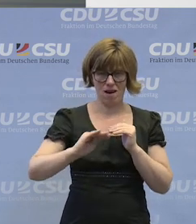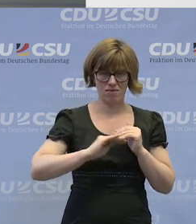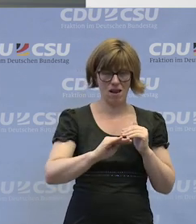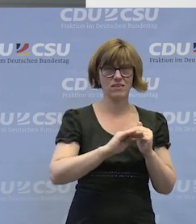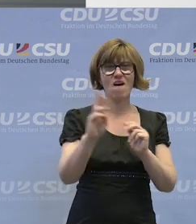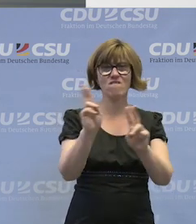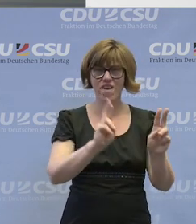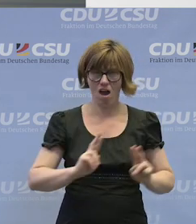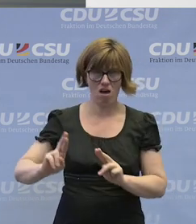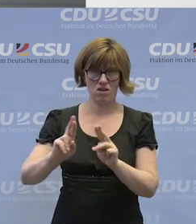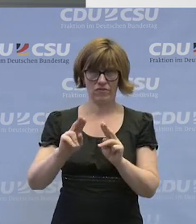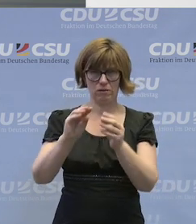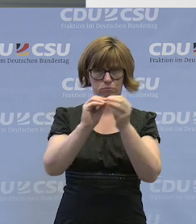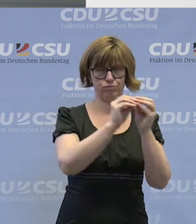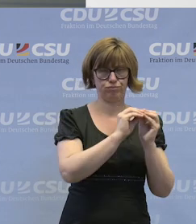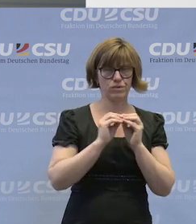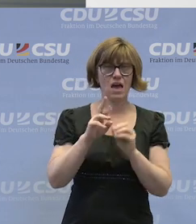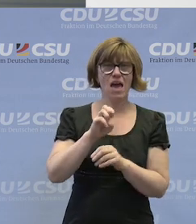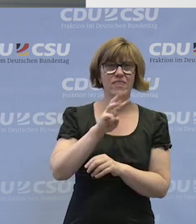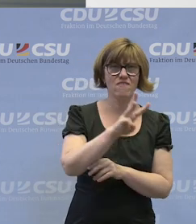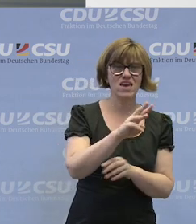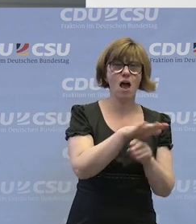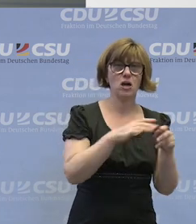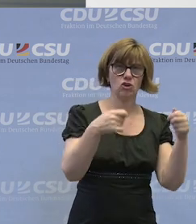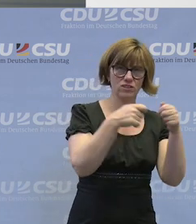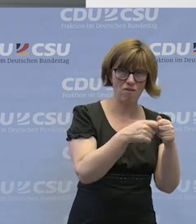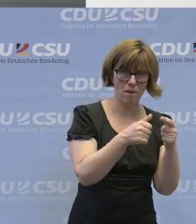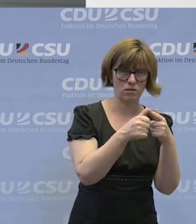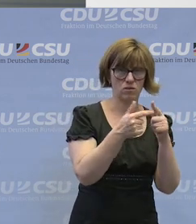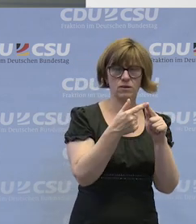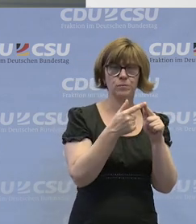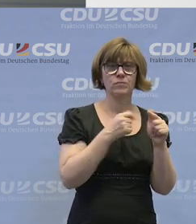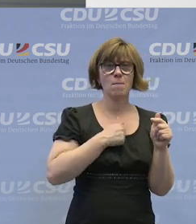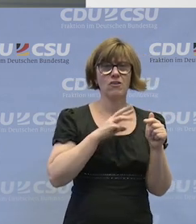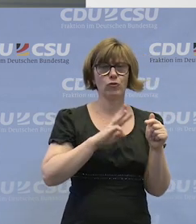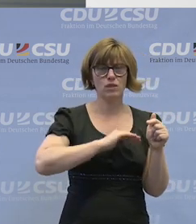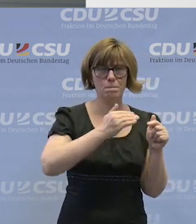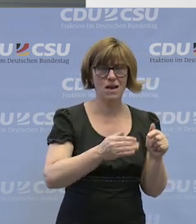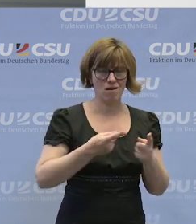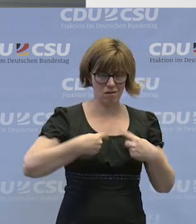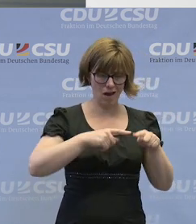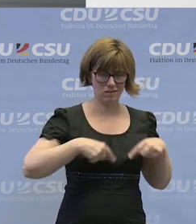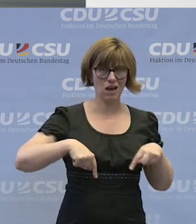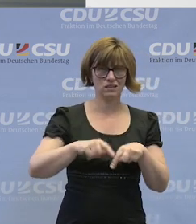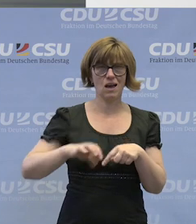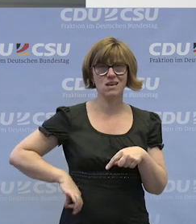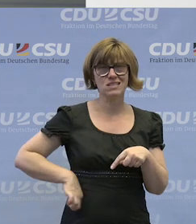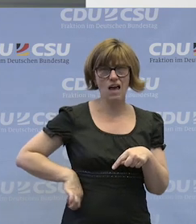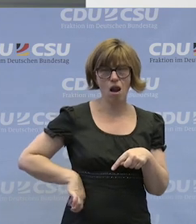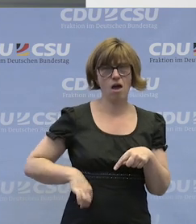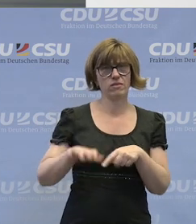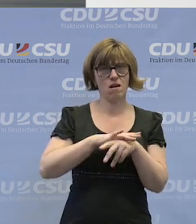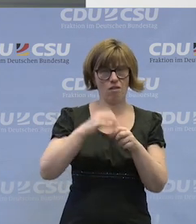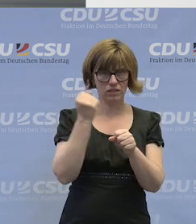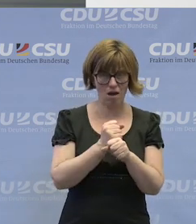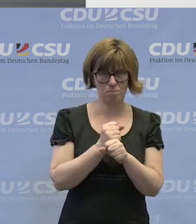wer das sein wird. Also in Nordrhein-Westfalen sind das bislang die Landschaftsverbände, in Baden-Württemberg die Kreise, im Saarland ist es das